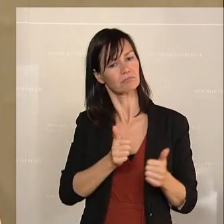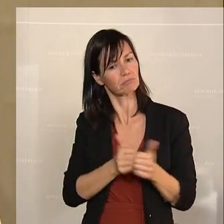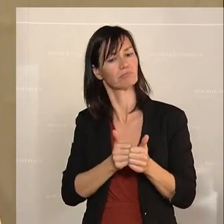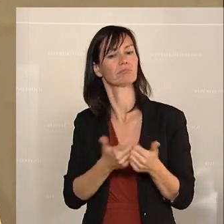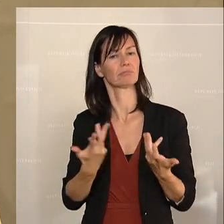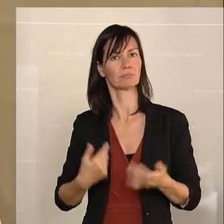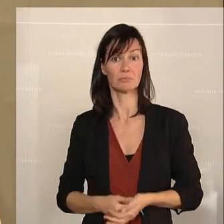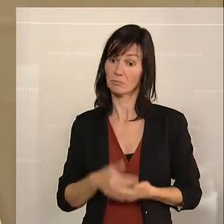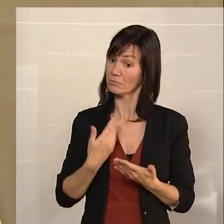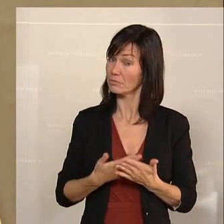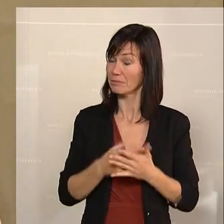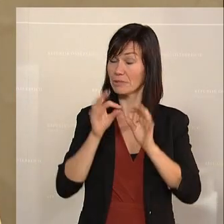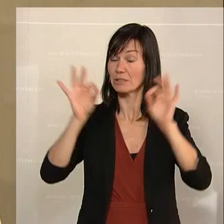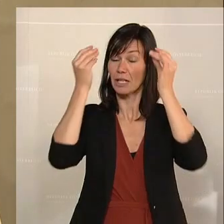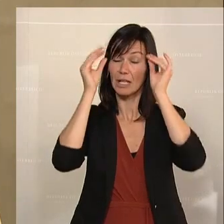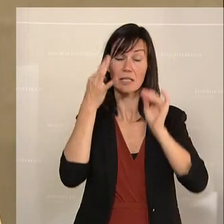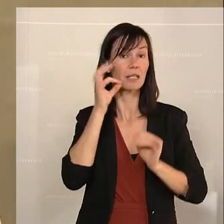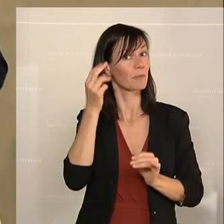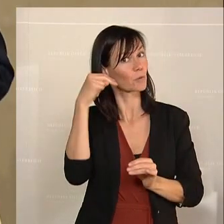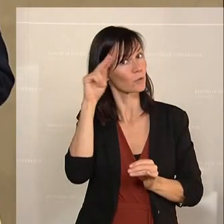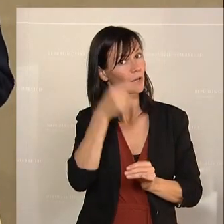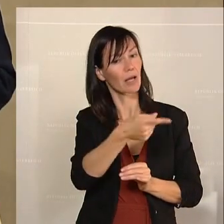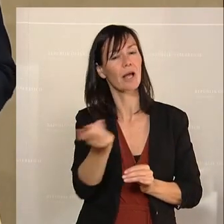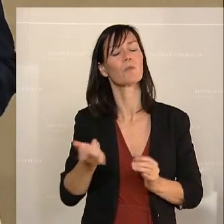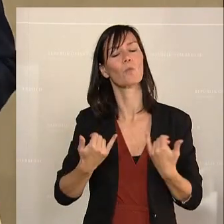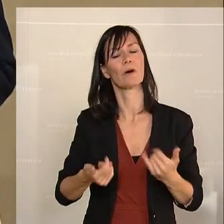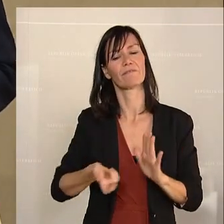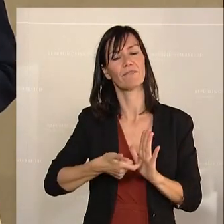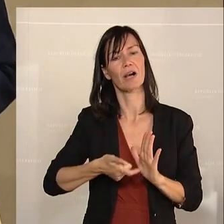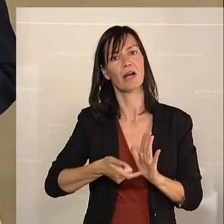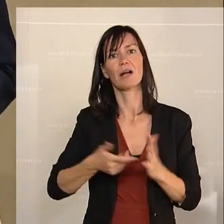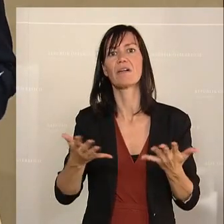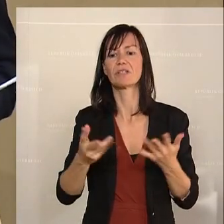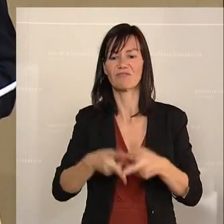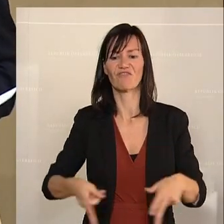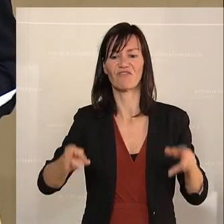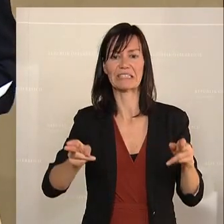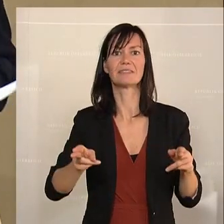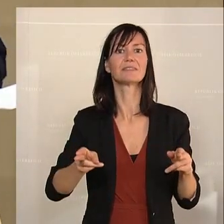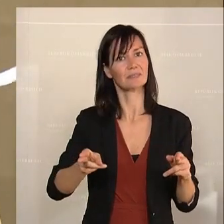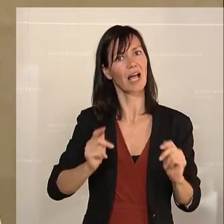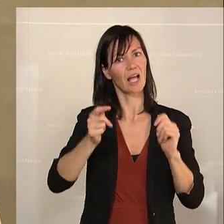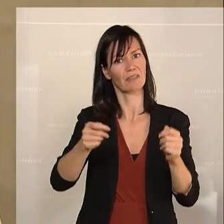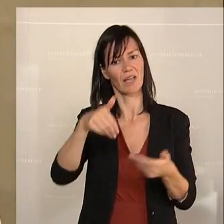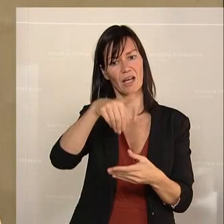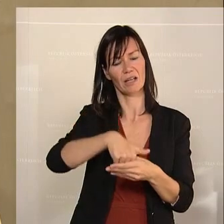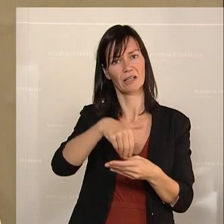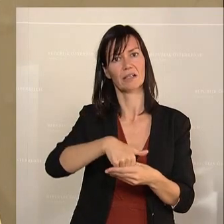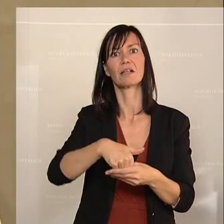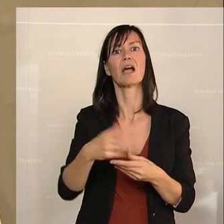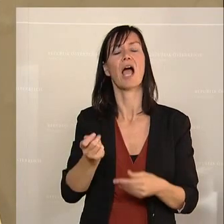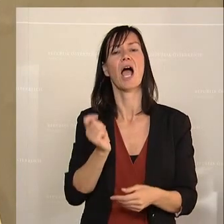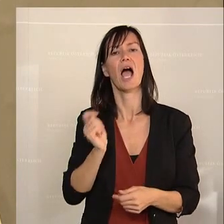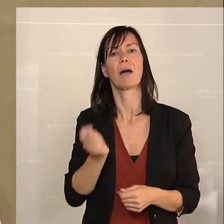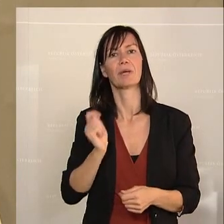genau deswegen haben wir heute ein Verlangen eingebracht, einen Frist-Setzungsantrag, in dem die Abgeordneten